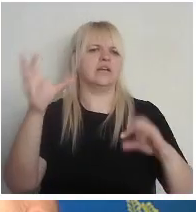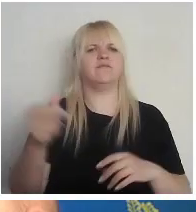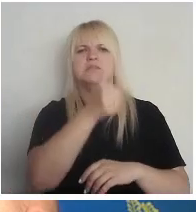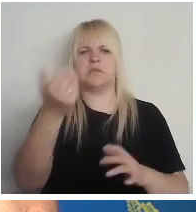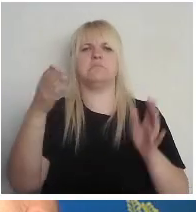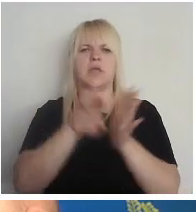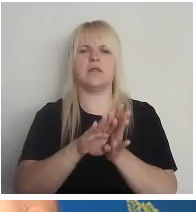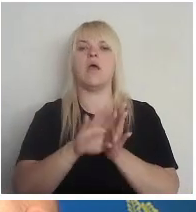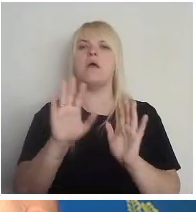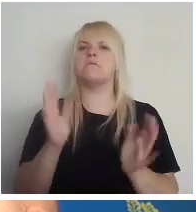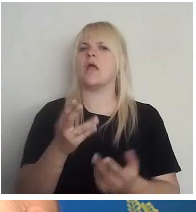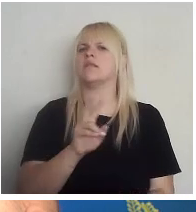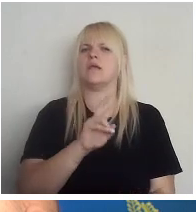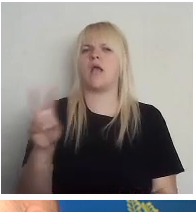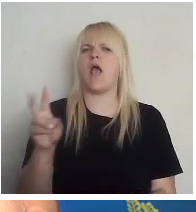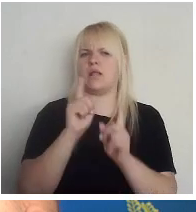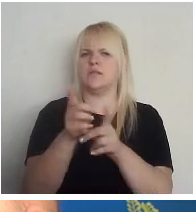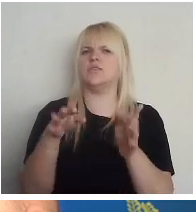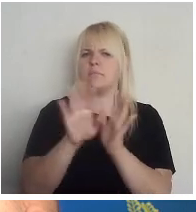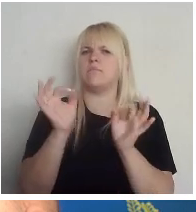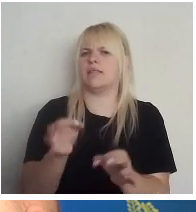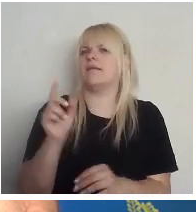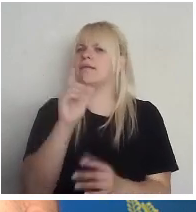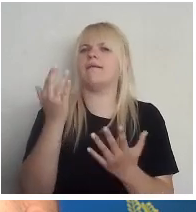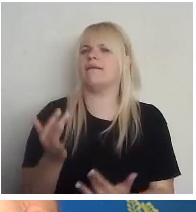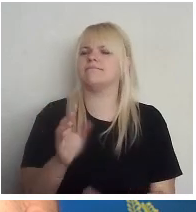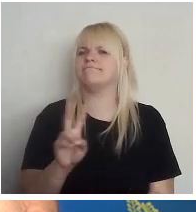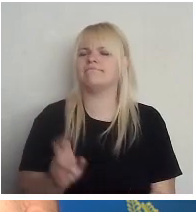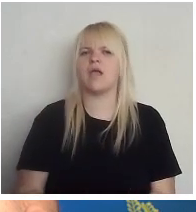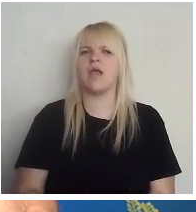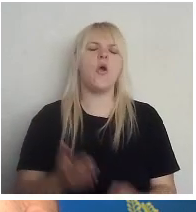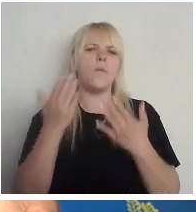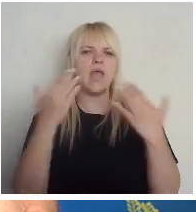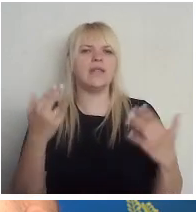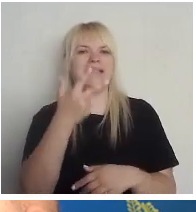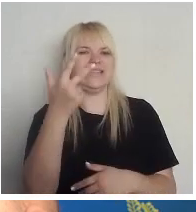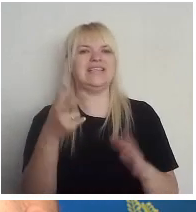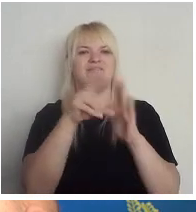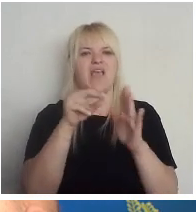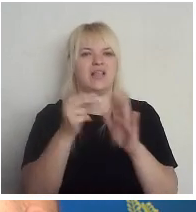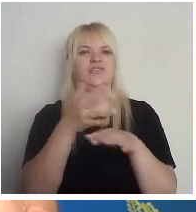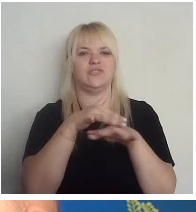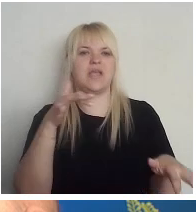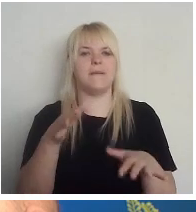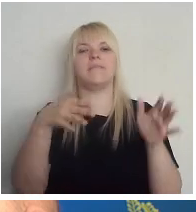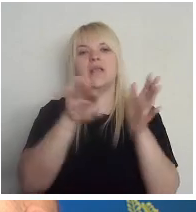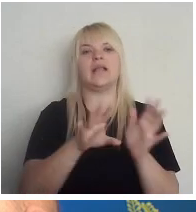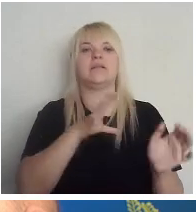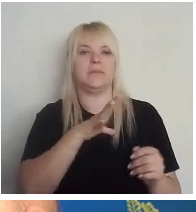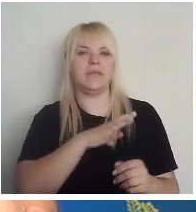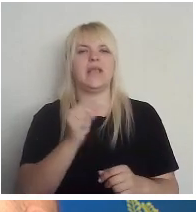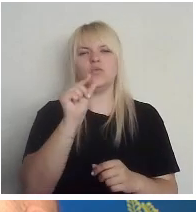bet kā tā ar to līdzdalību mums patiesībā ir. Un pēdējo trīs saimas vēlēšanās piedalījās tikai nedaudz